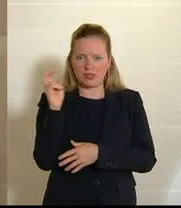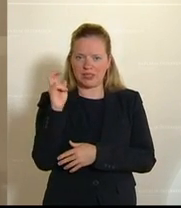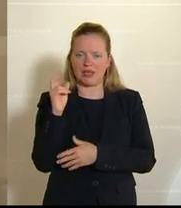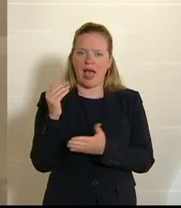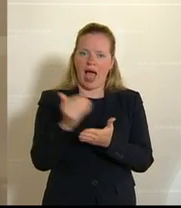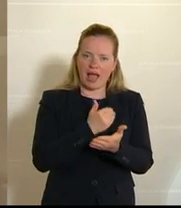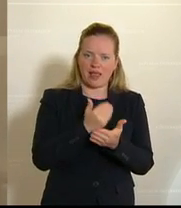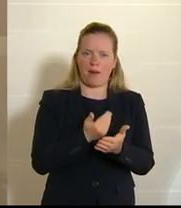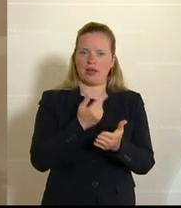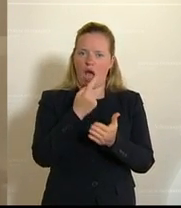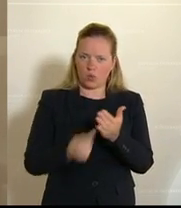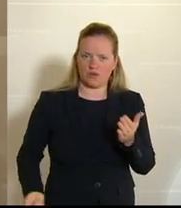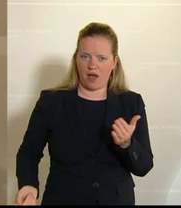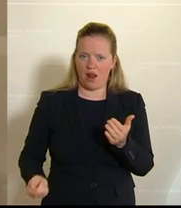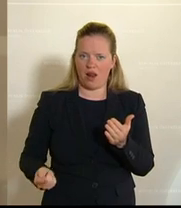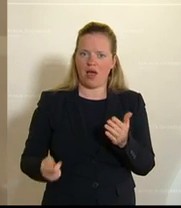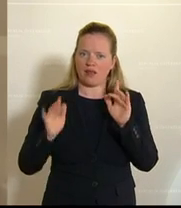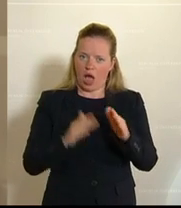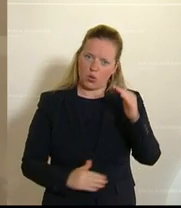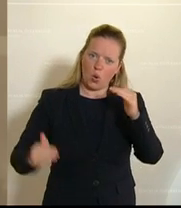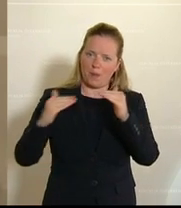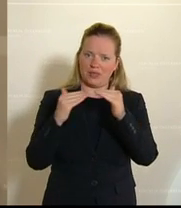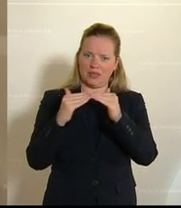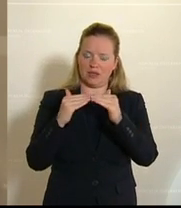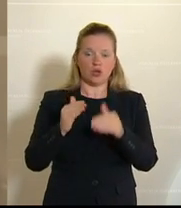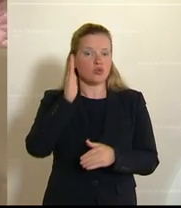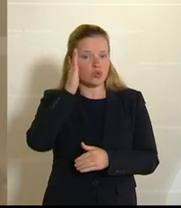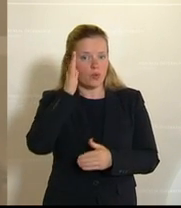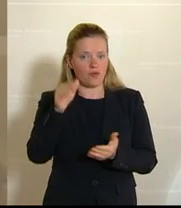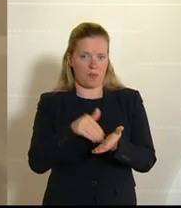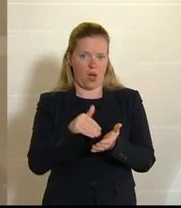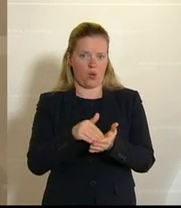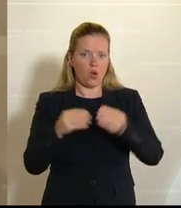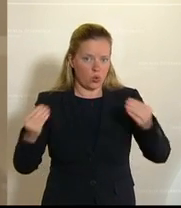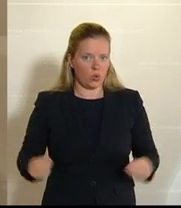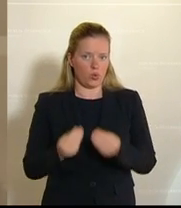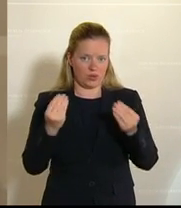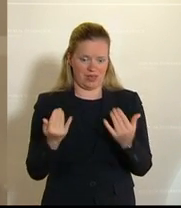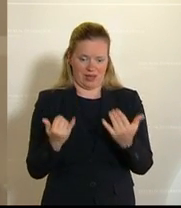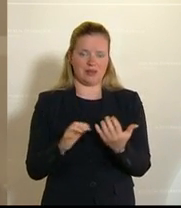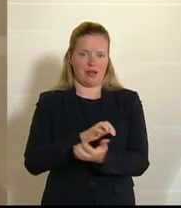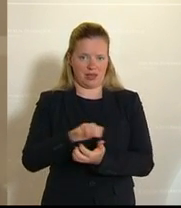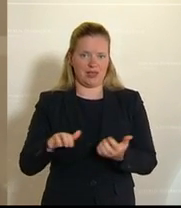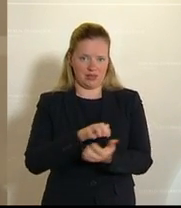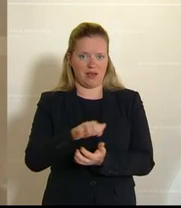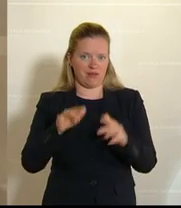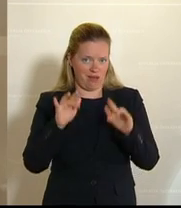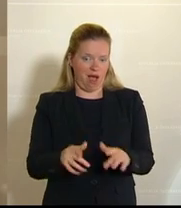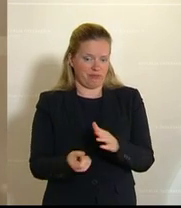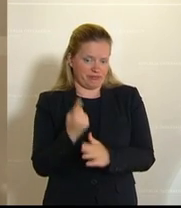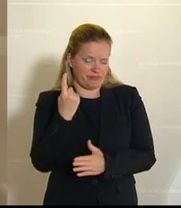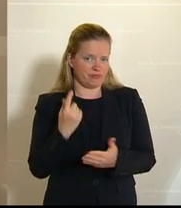oder die Einnahmenausfälle zu kompensieren, die wir eben in der Zukunft eben brauchen, die jetzt eben aufgrund dieser Krise sozusagen